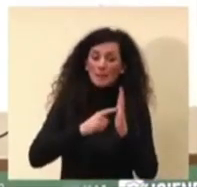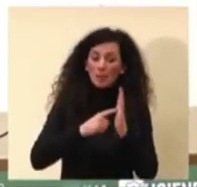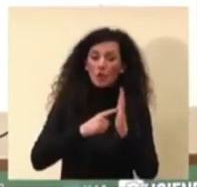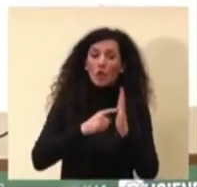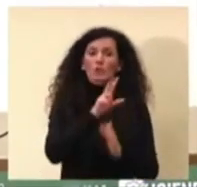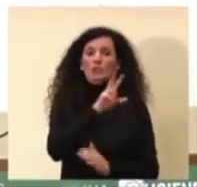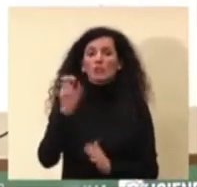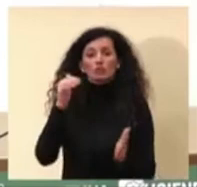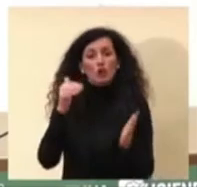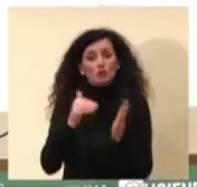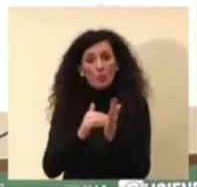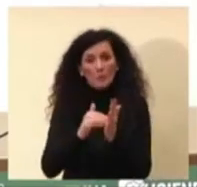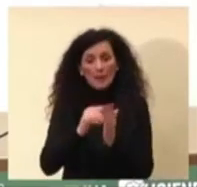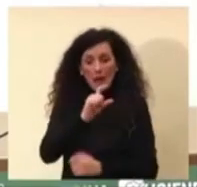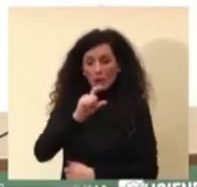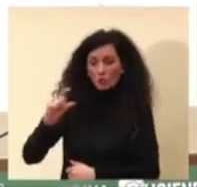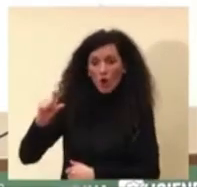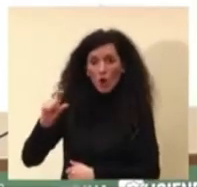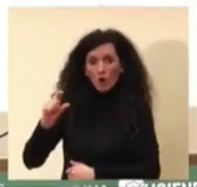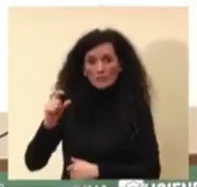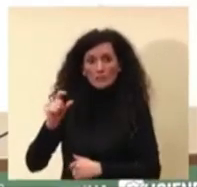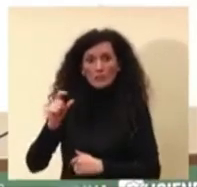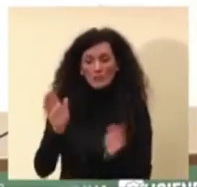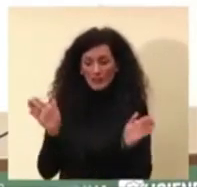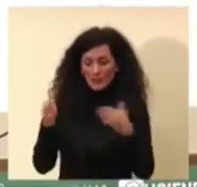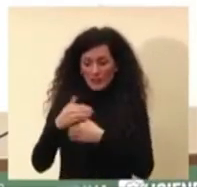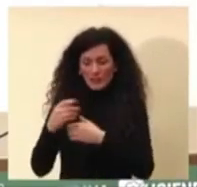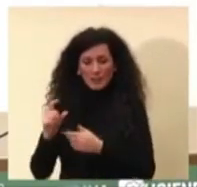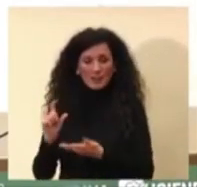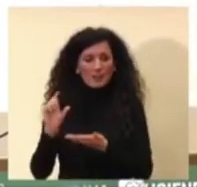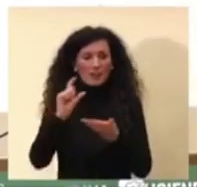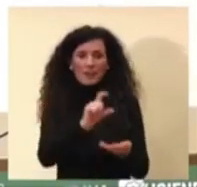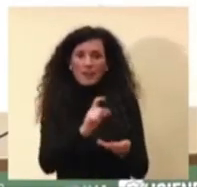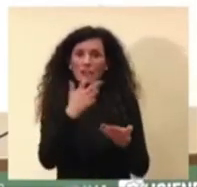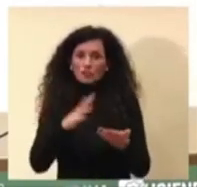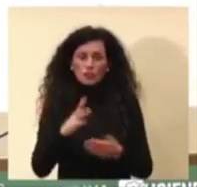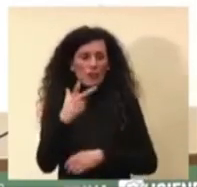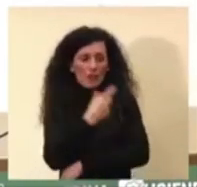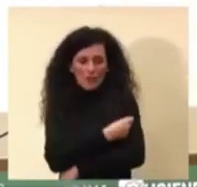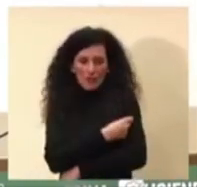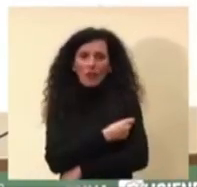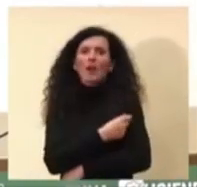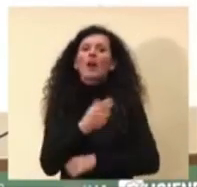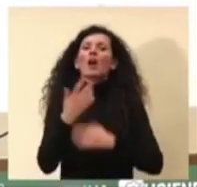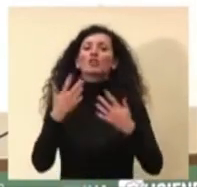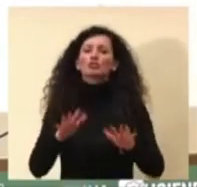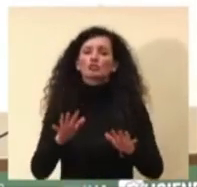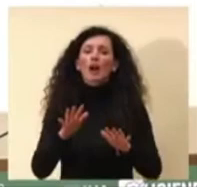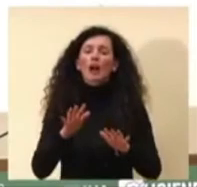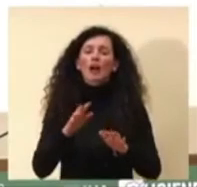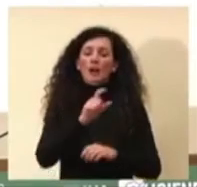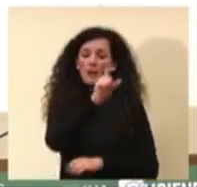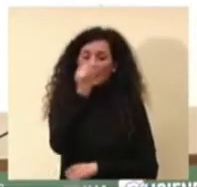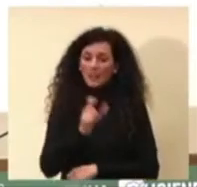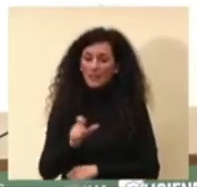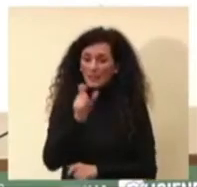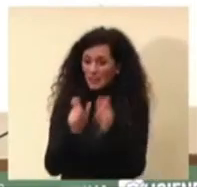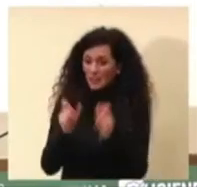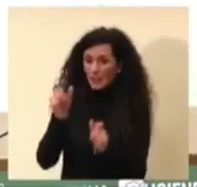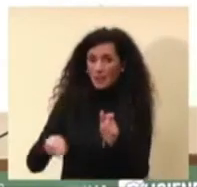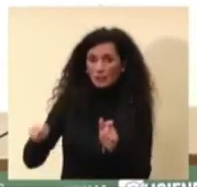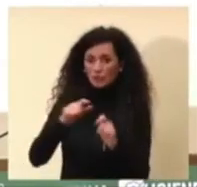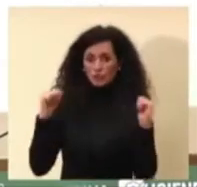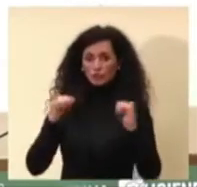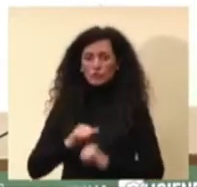dosi somministrate con 2 milioni di italiani che hanno ricevuto una singola